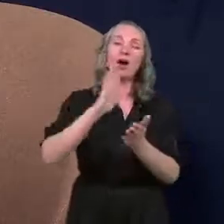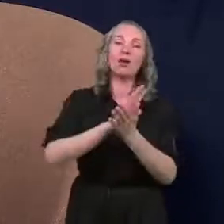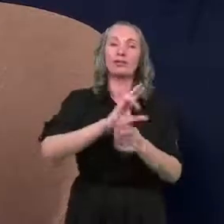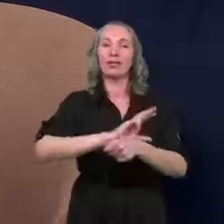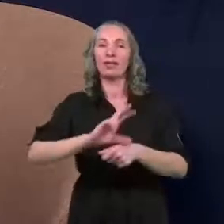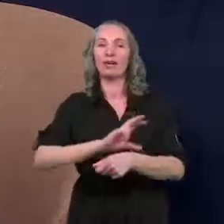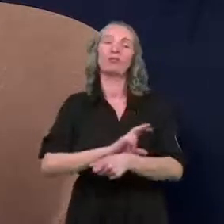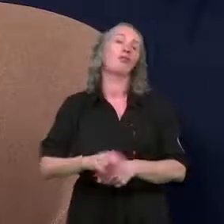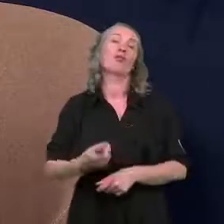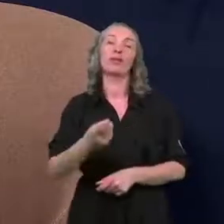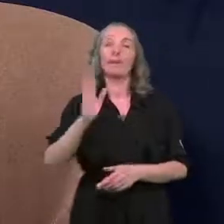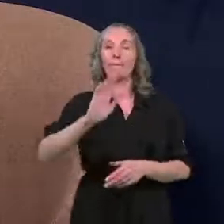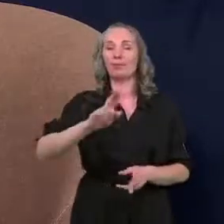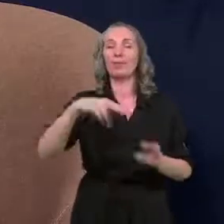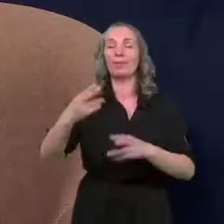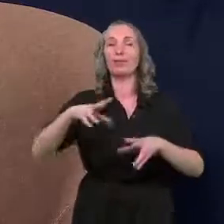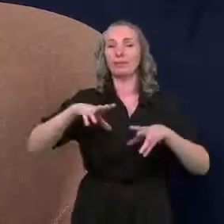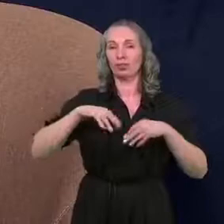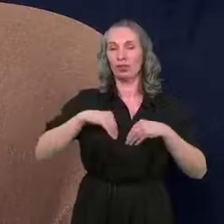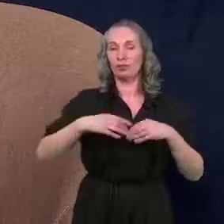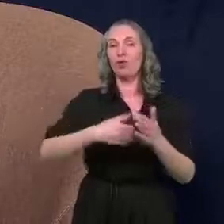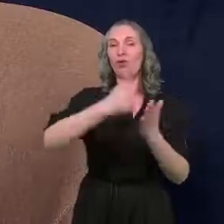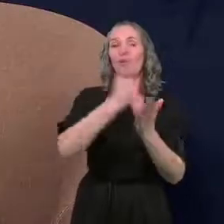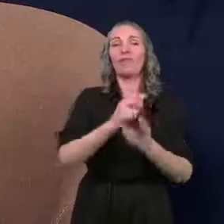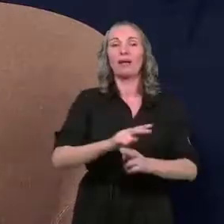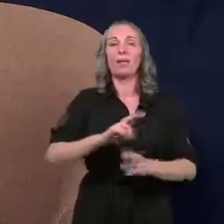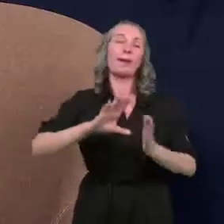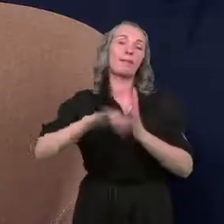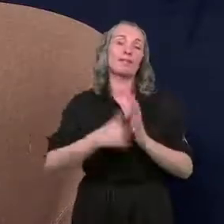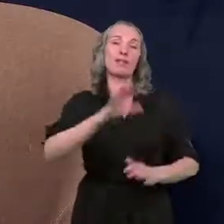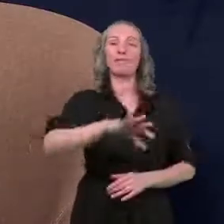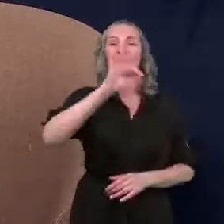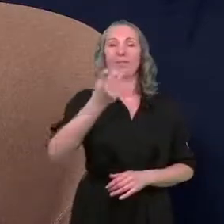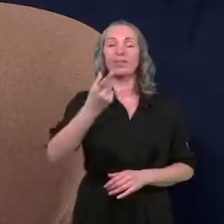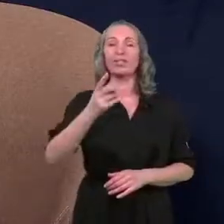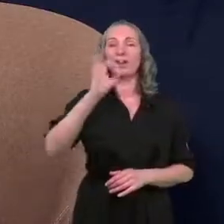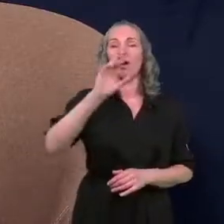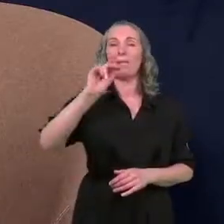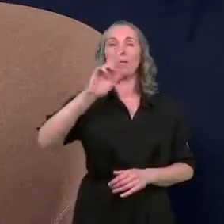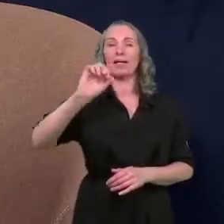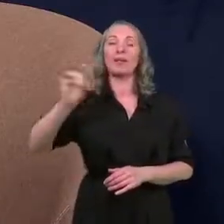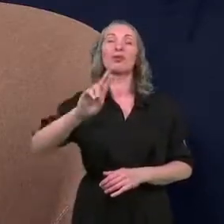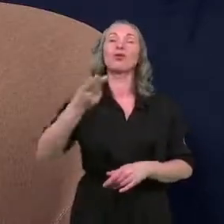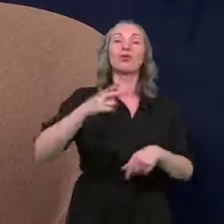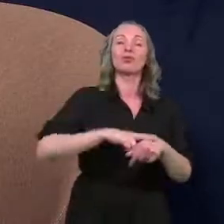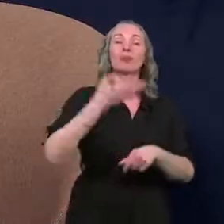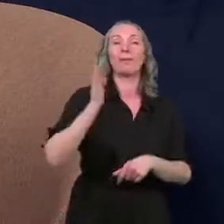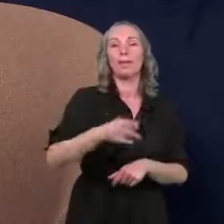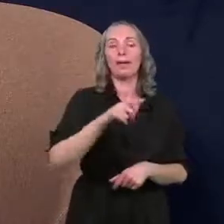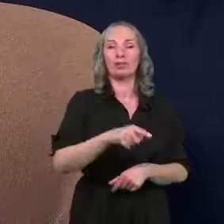Technologii. Potem przyjmiemy uchwałą Rady Miasta i wybierzemy operatora, który będzie,